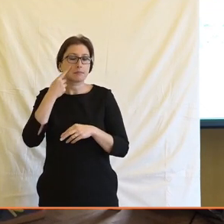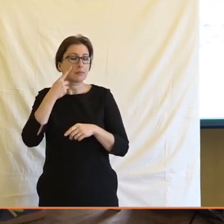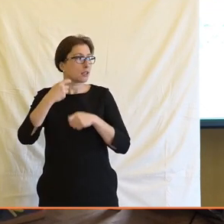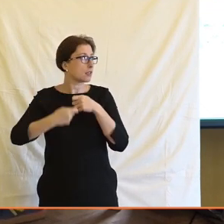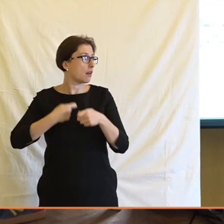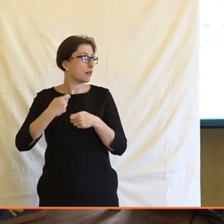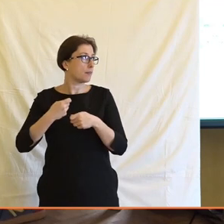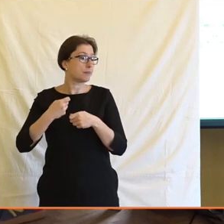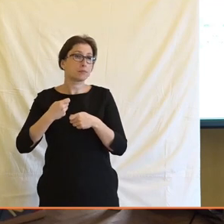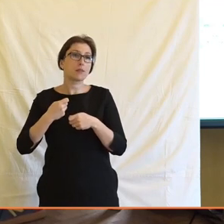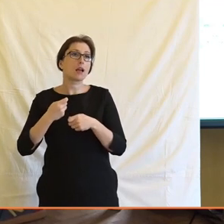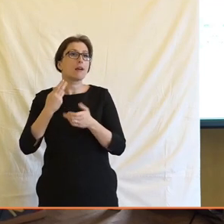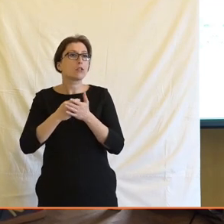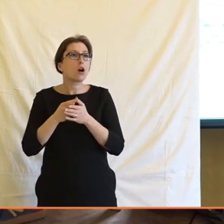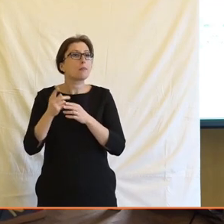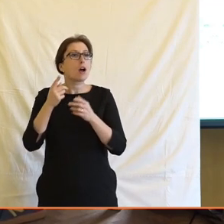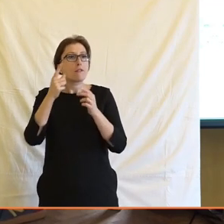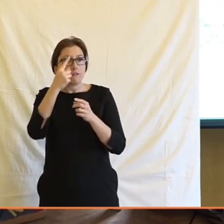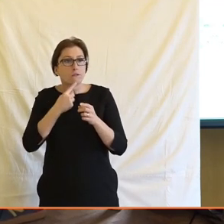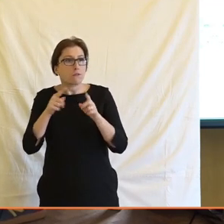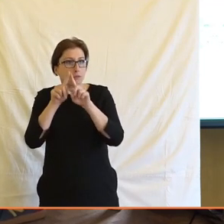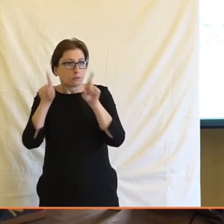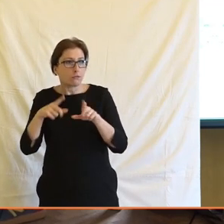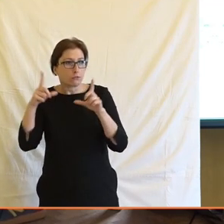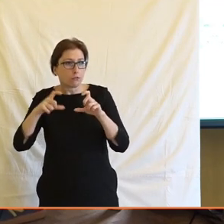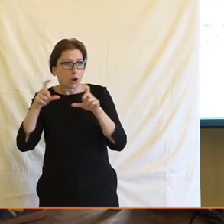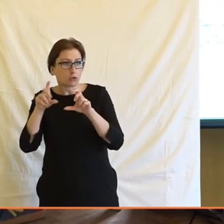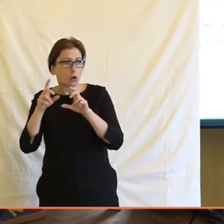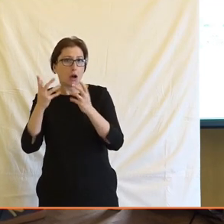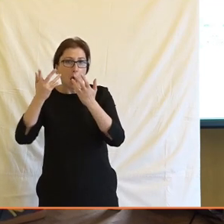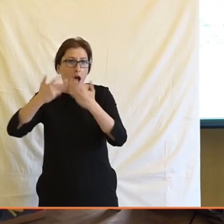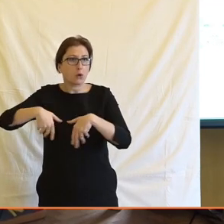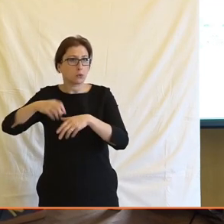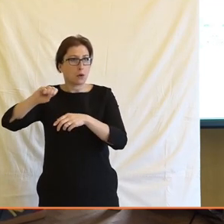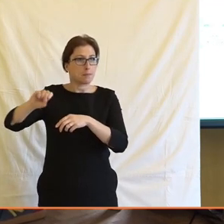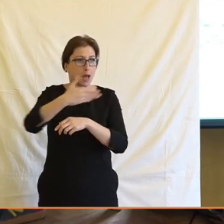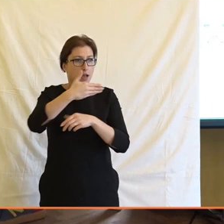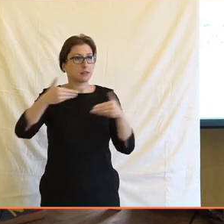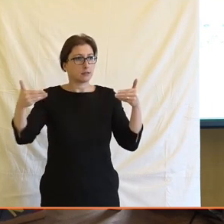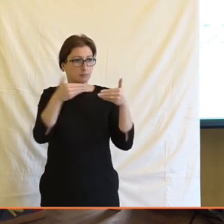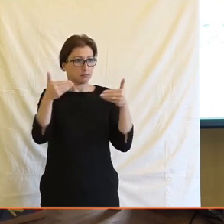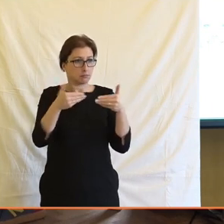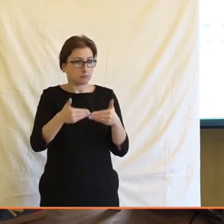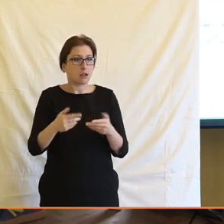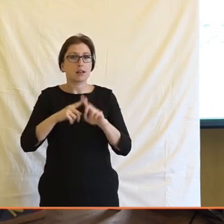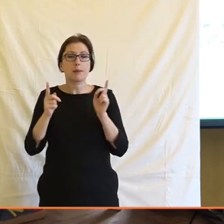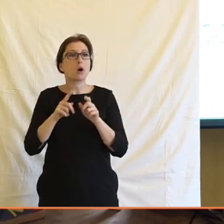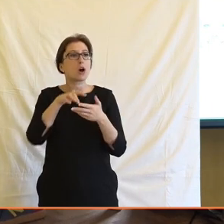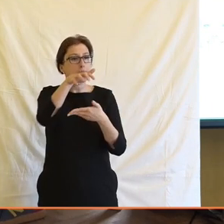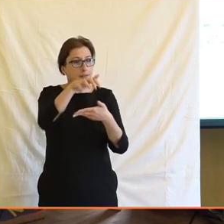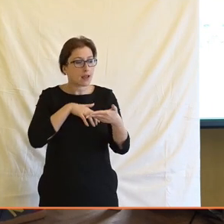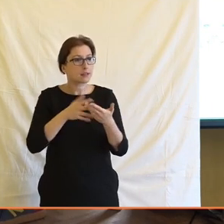s generovanýma fotografiema, jsou i různý nástroje na zpracování textu na automatický